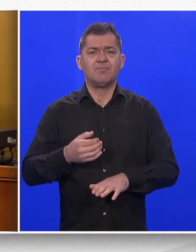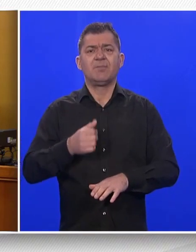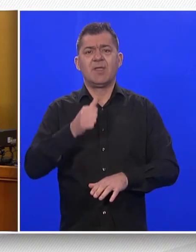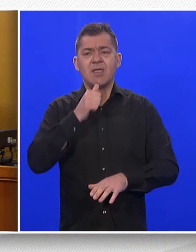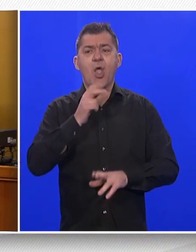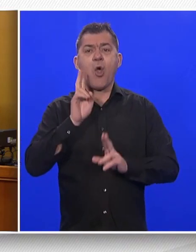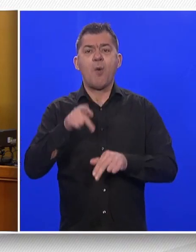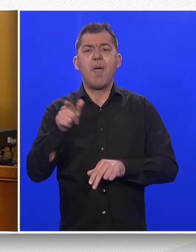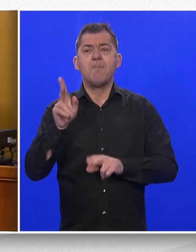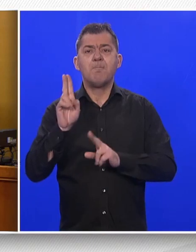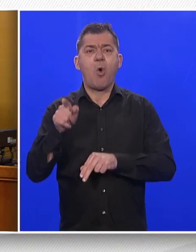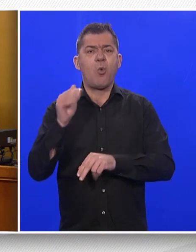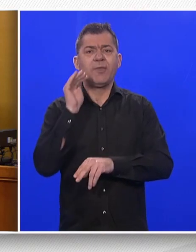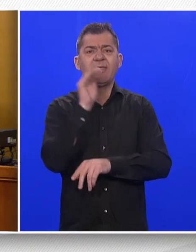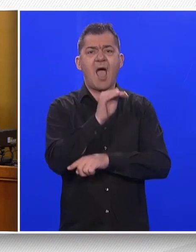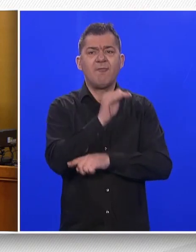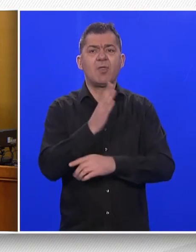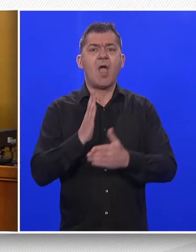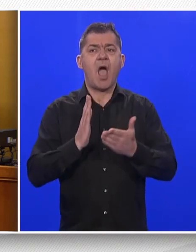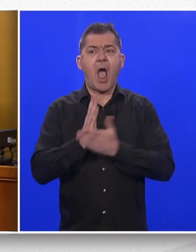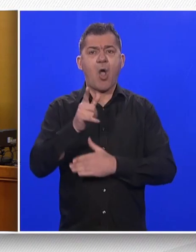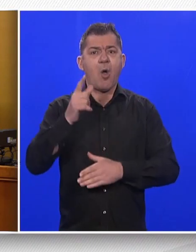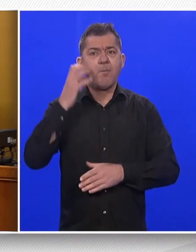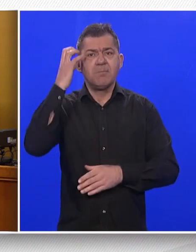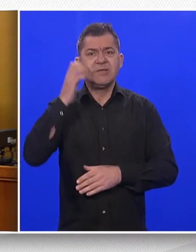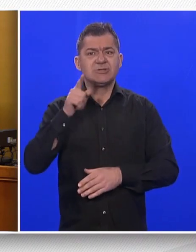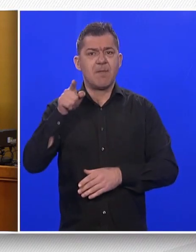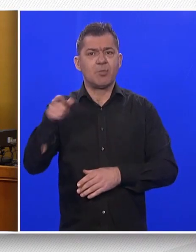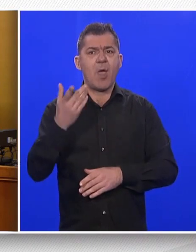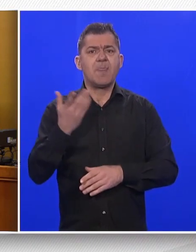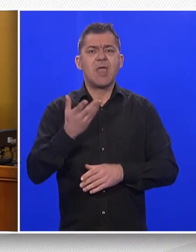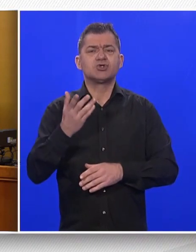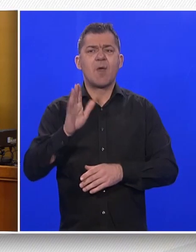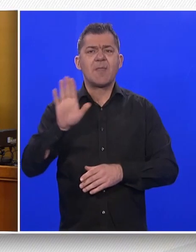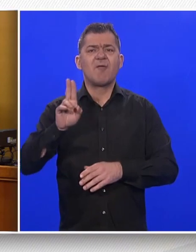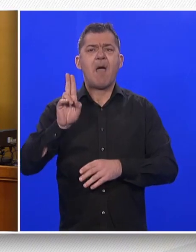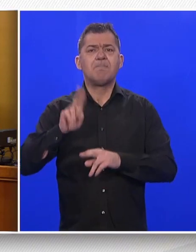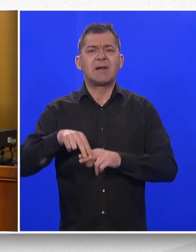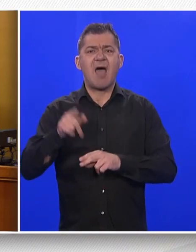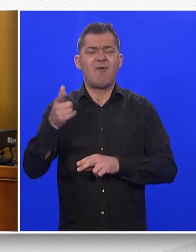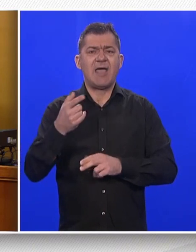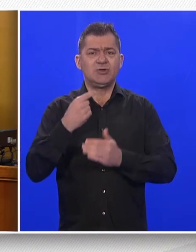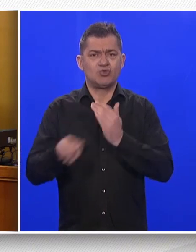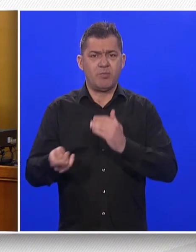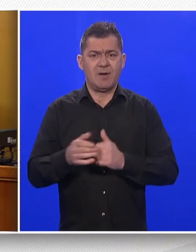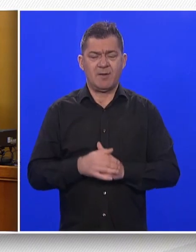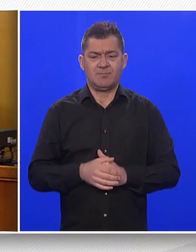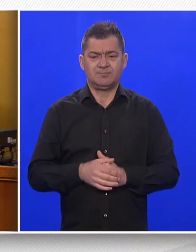se mogu javiti ukoliko smatraju da su im ta prava povređena. Također,